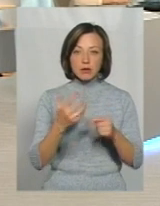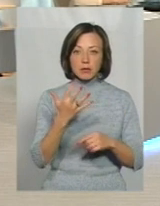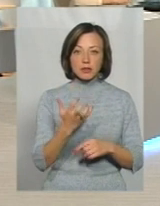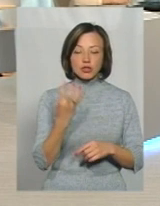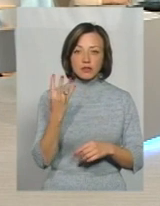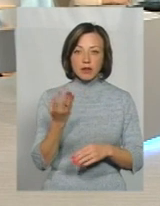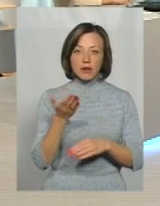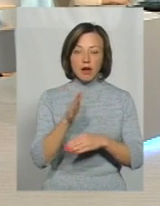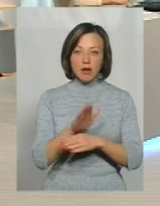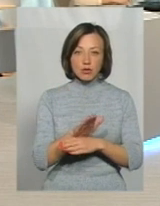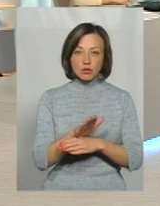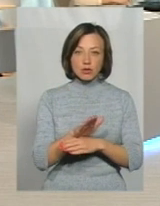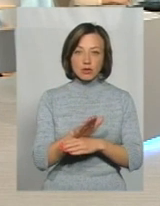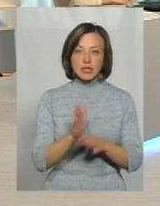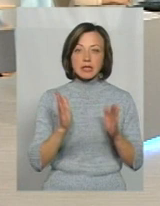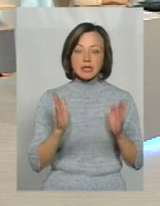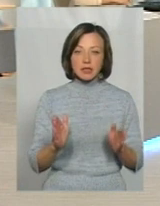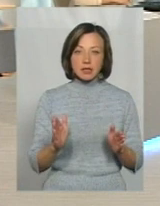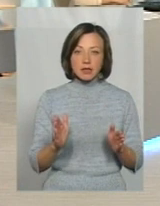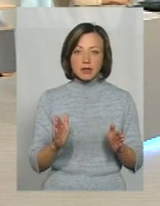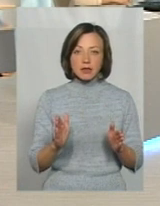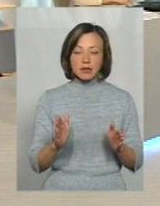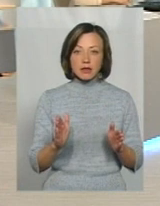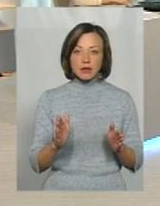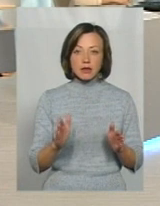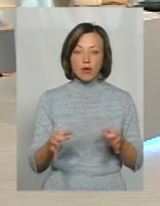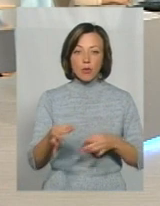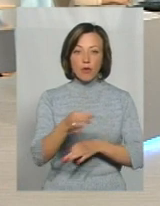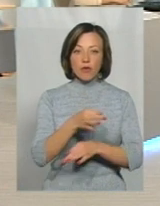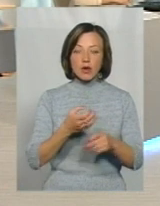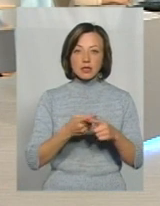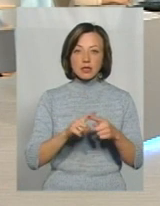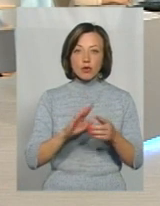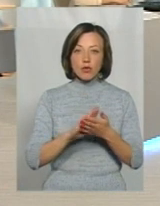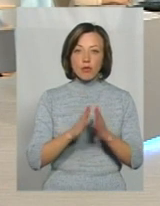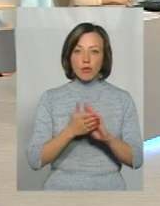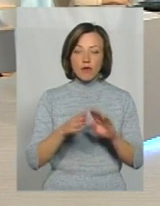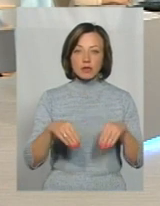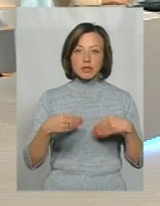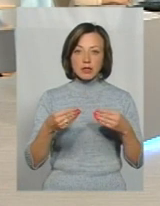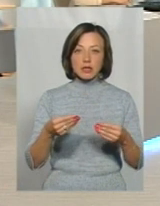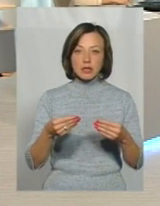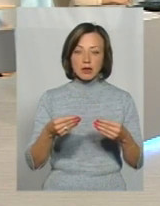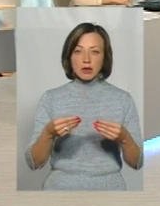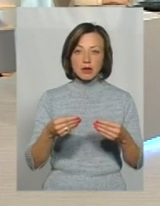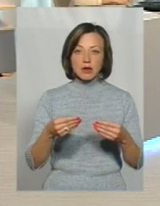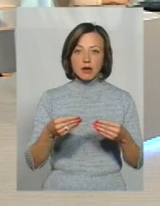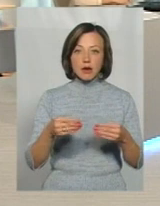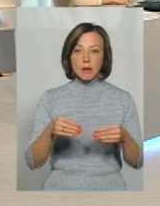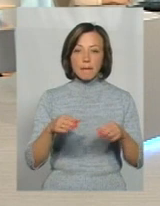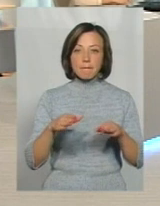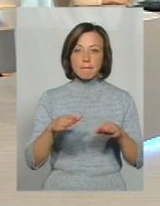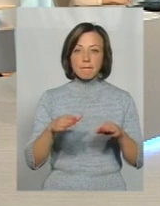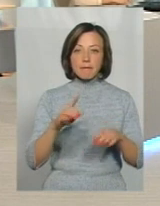-го наказу, воно йде тільки з обговорення цих умов надавання, місця надання первинної медичної